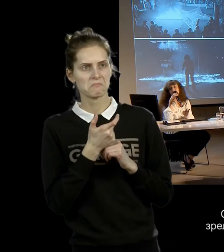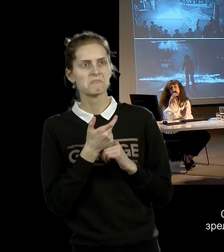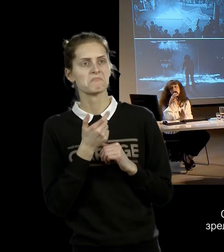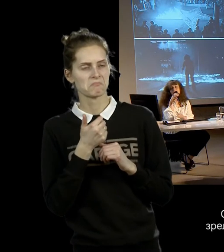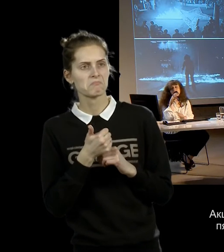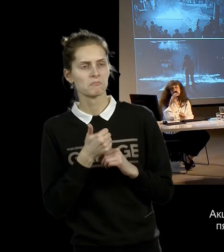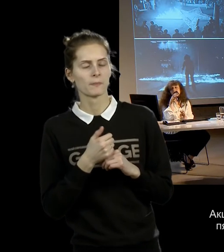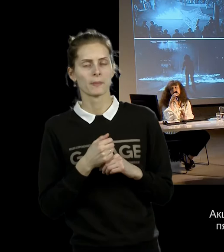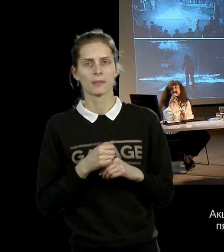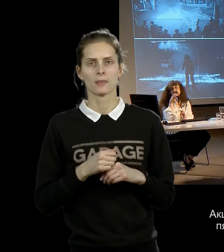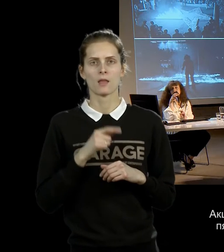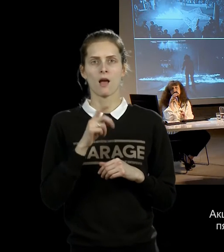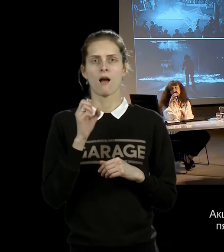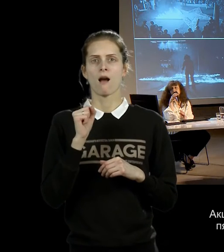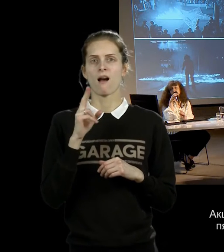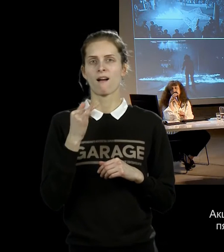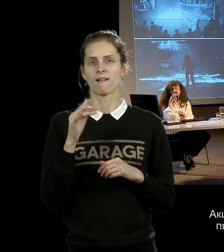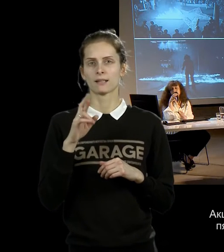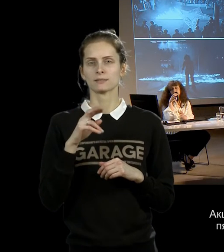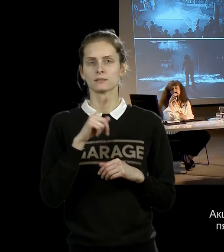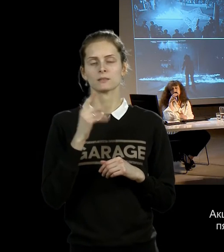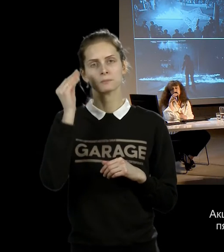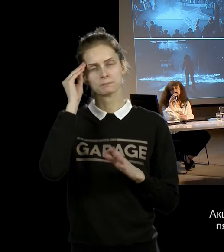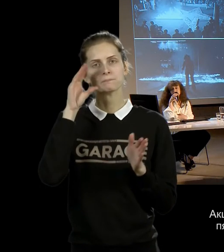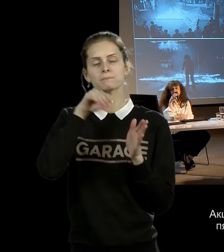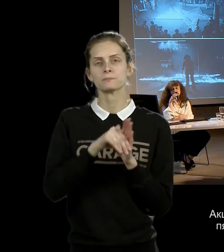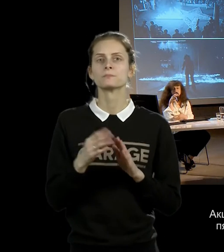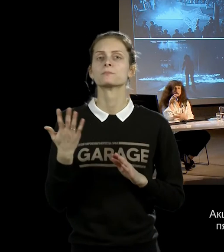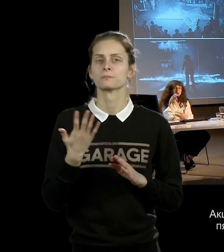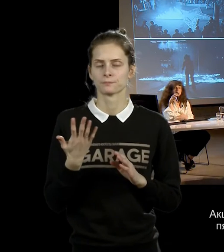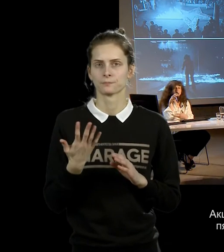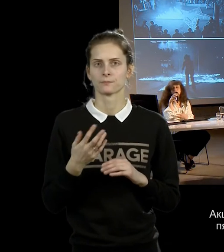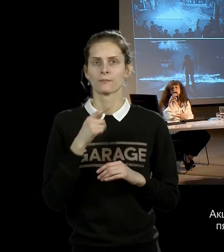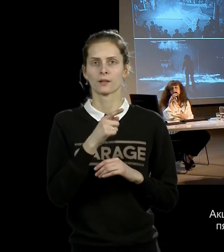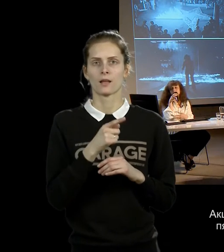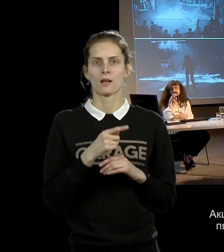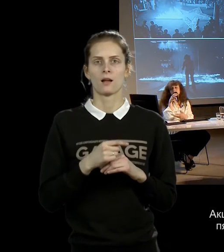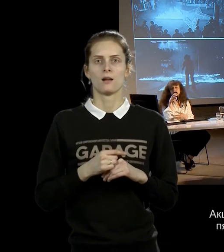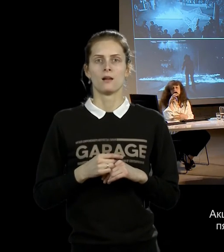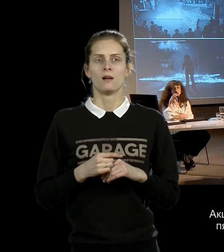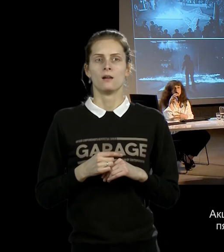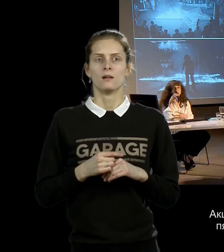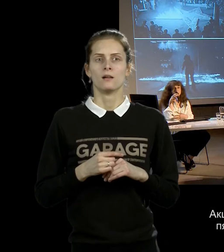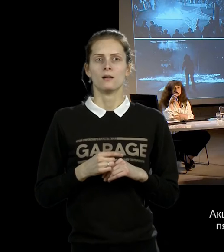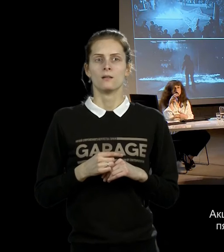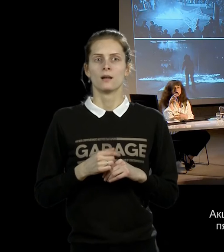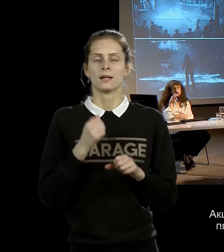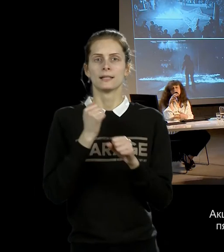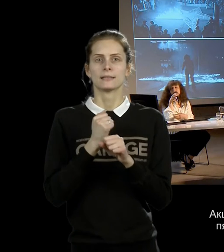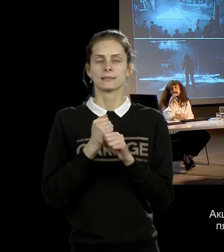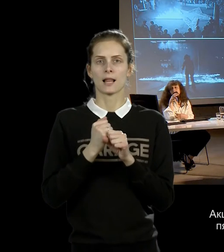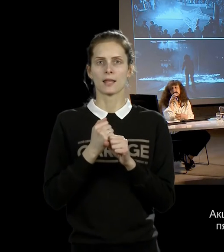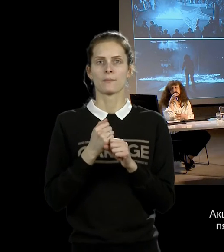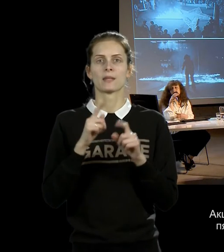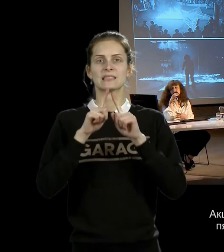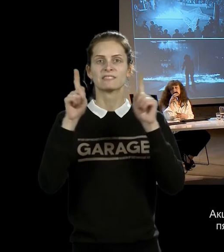Абрамович. Акция заключалась в том, что она выложила против такую вот пятиконечную звезду,